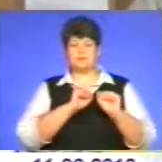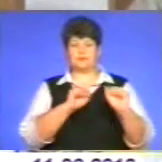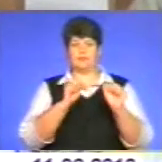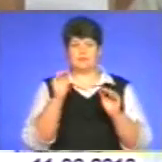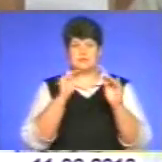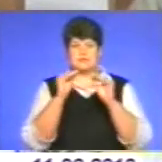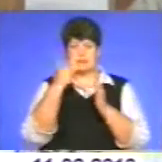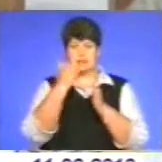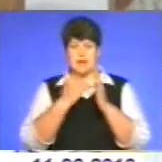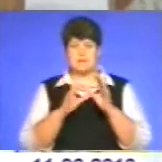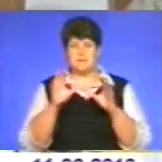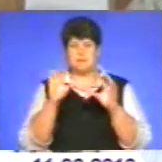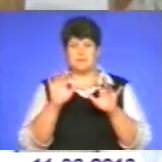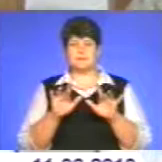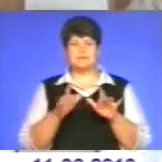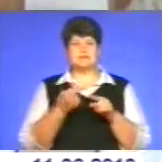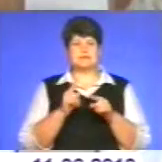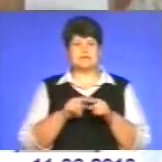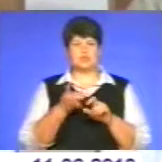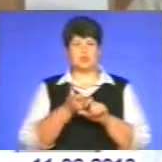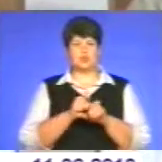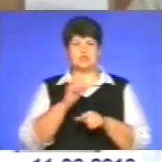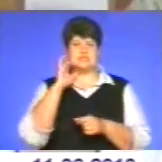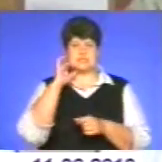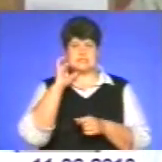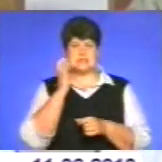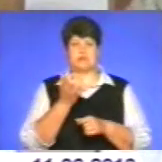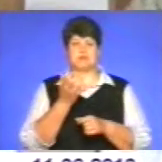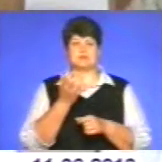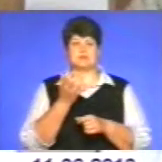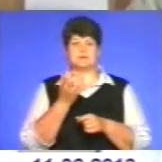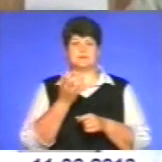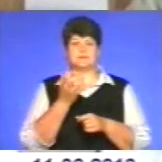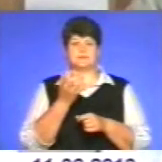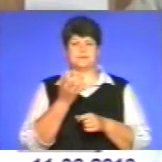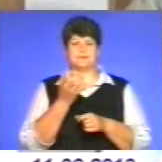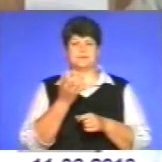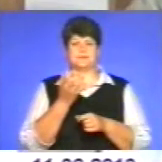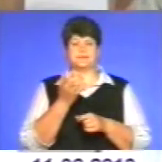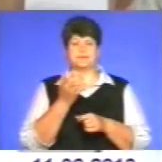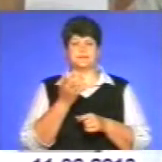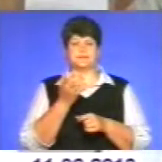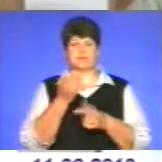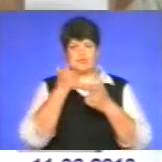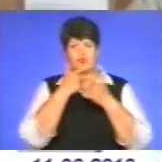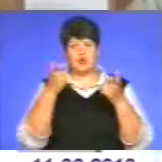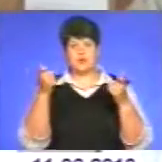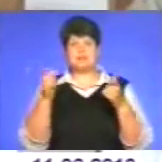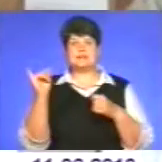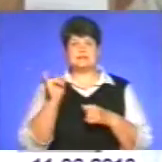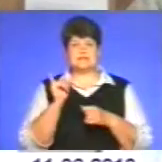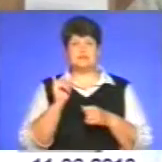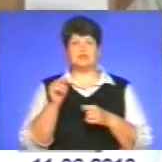самі розумієте, що це є дуже серйозна, як то кажуть, дуже серйозна інформація і